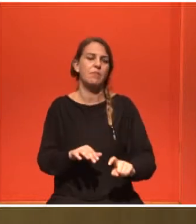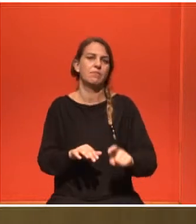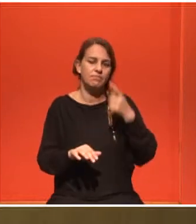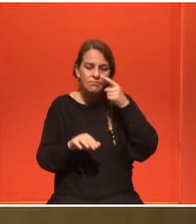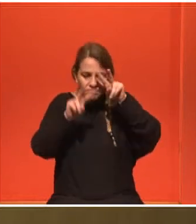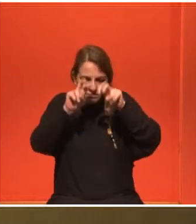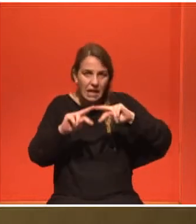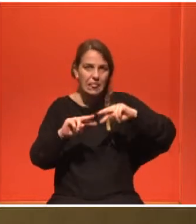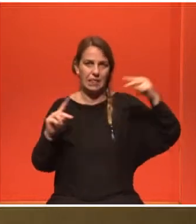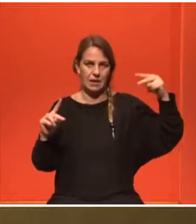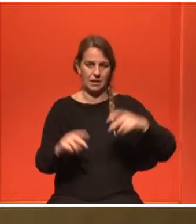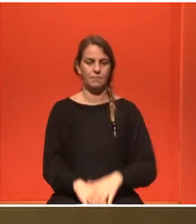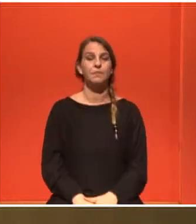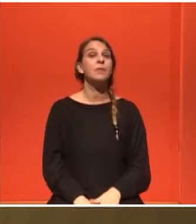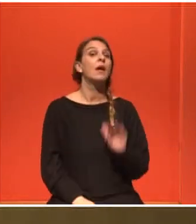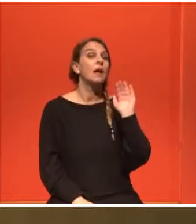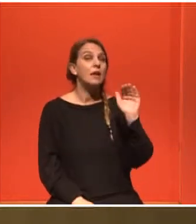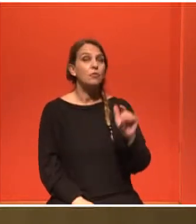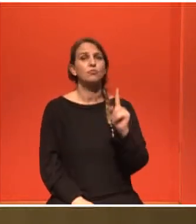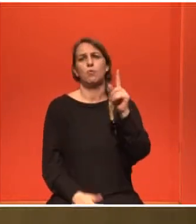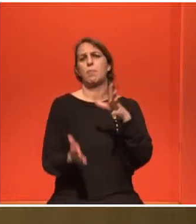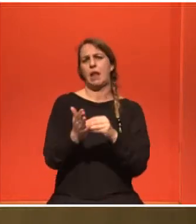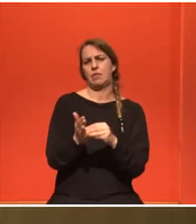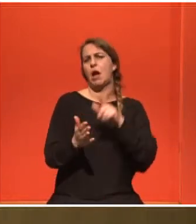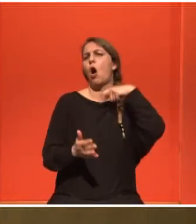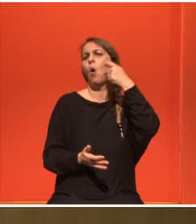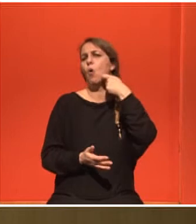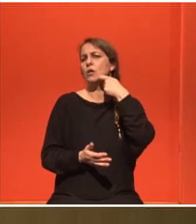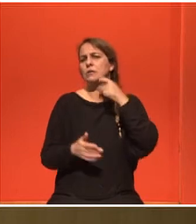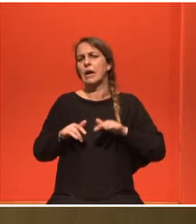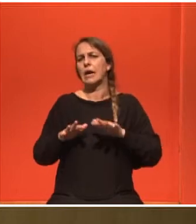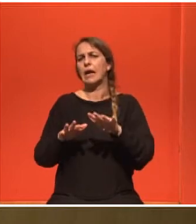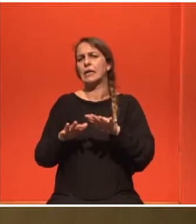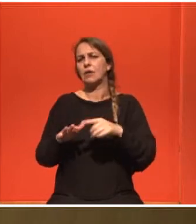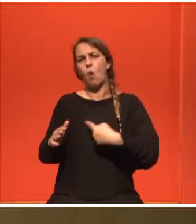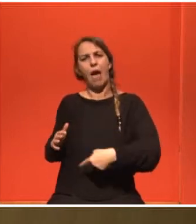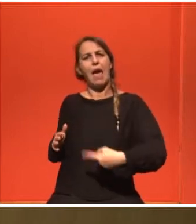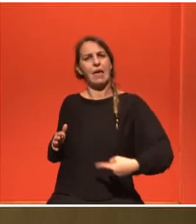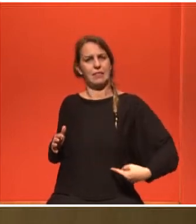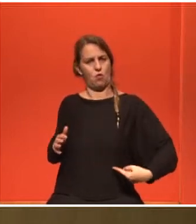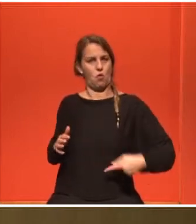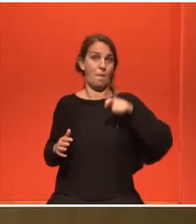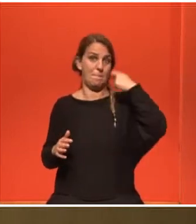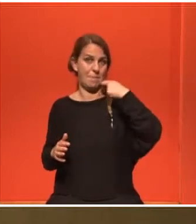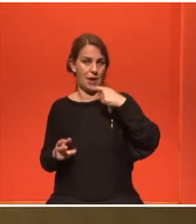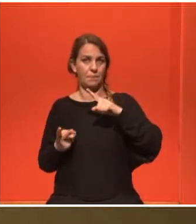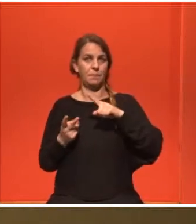ιστορικό η γονής της, καρκίνο εντέρου, η μητέρα,